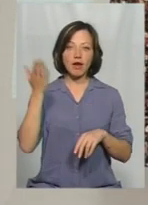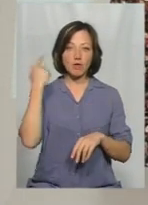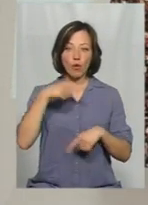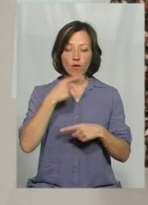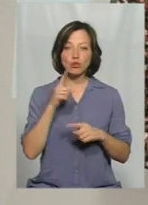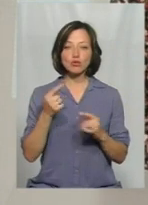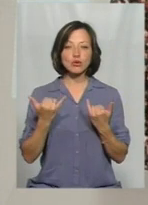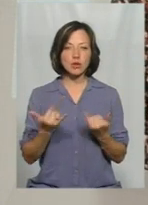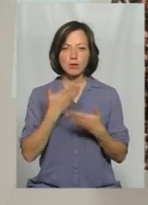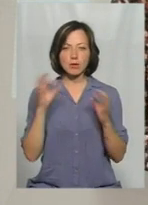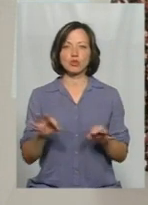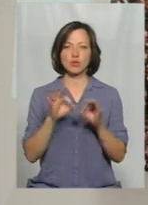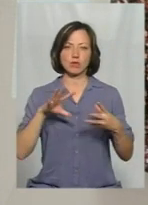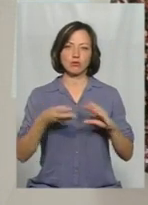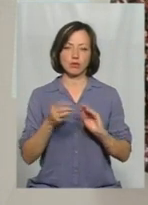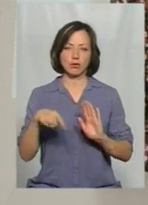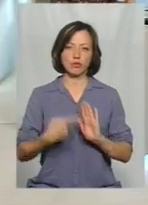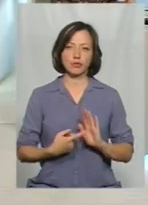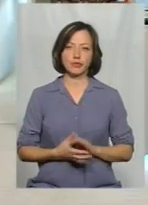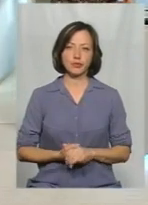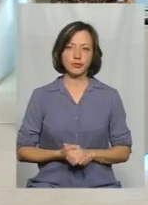давно. Чому на сьогодні нема жодного результату?